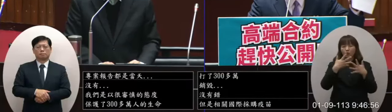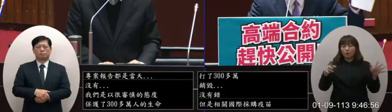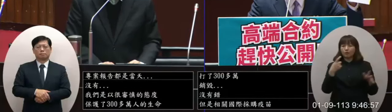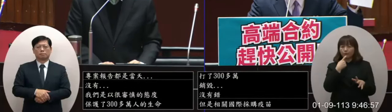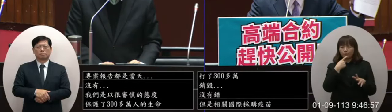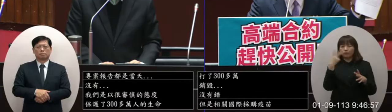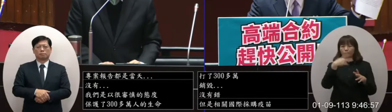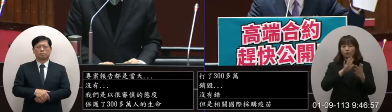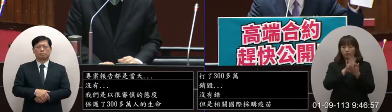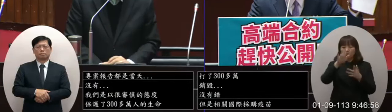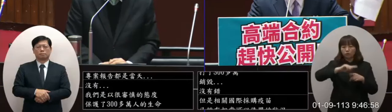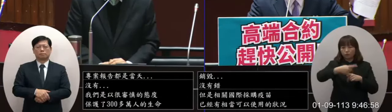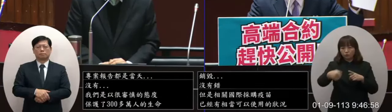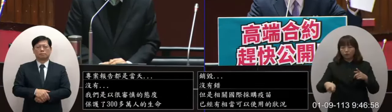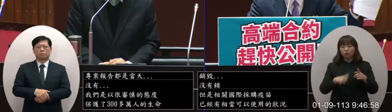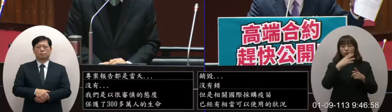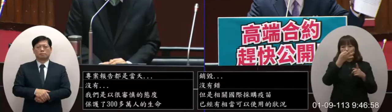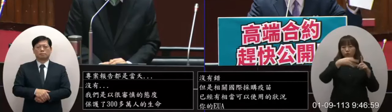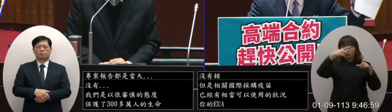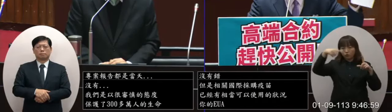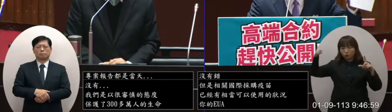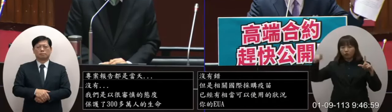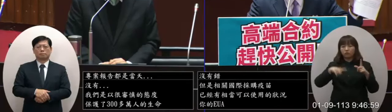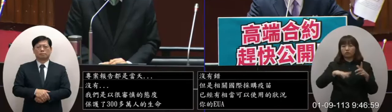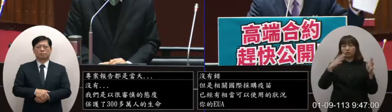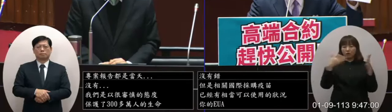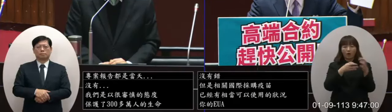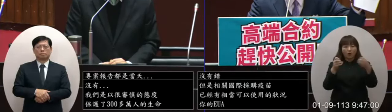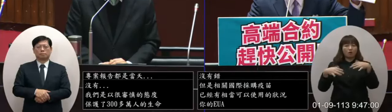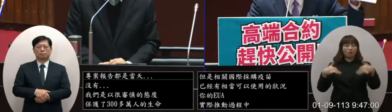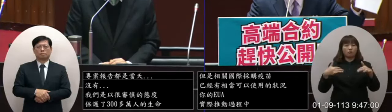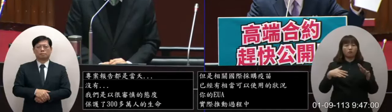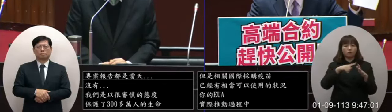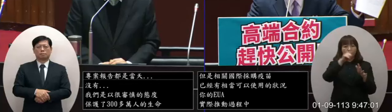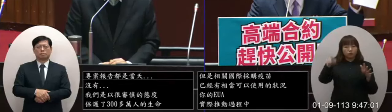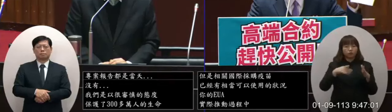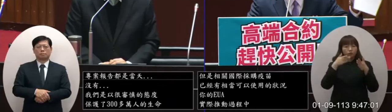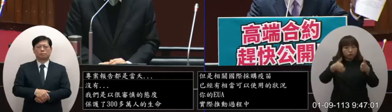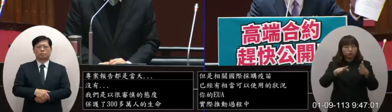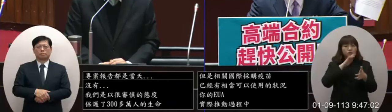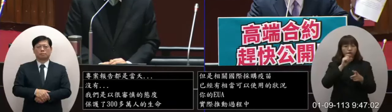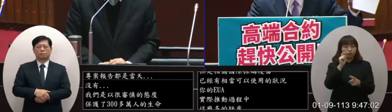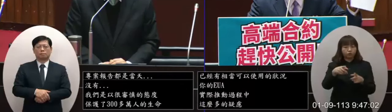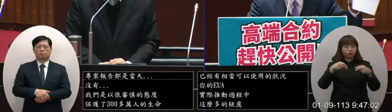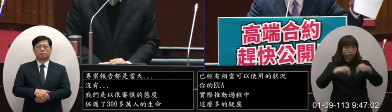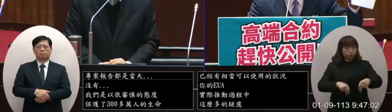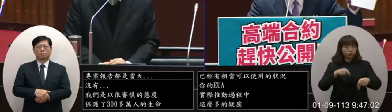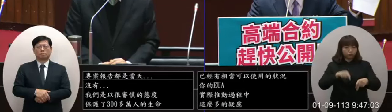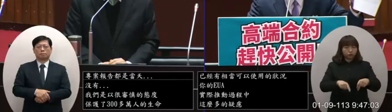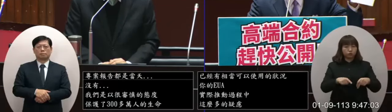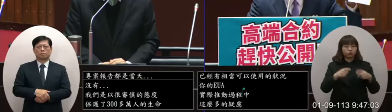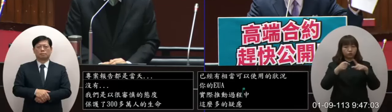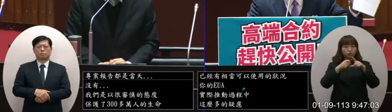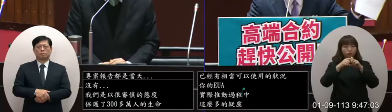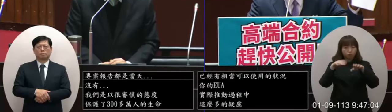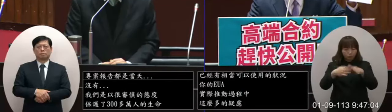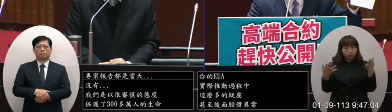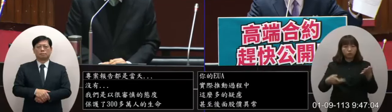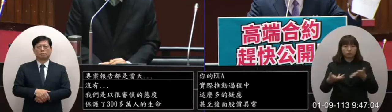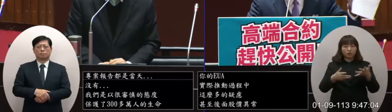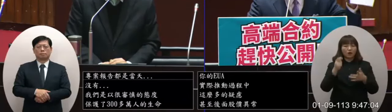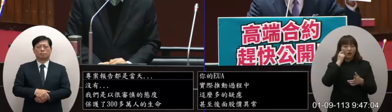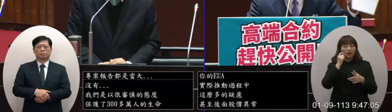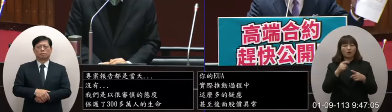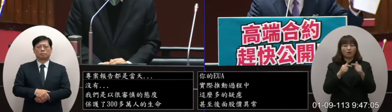的疑慮甚至他後續的股價的異常這個都還沒有談到今天光是針對一個採購合約的一個公開都沒有